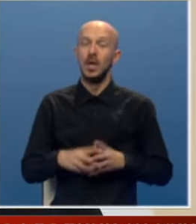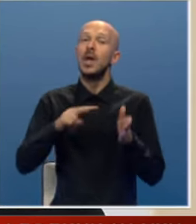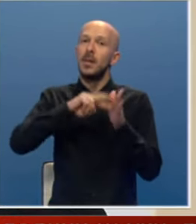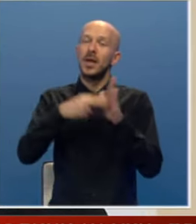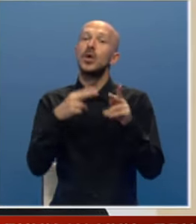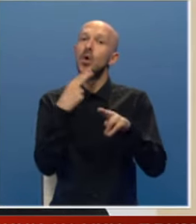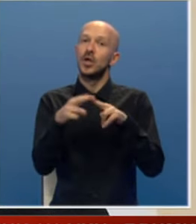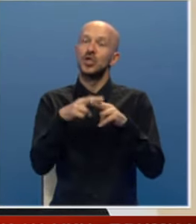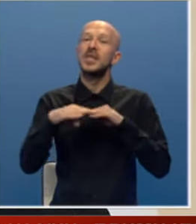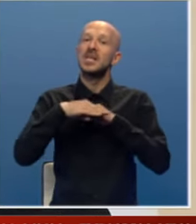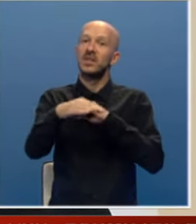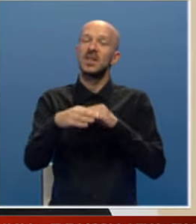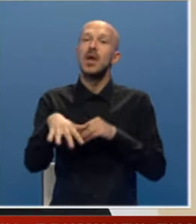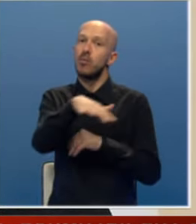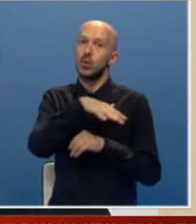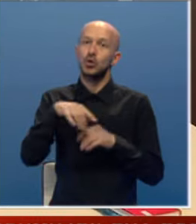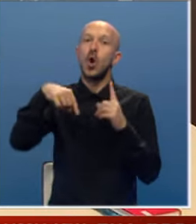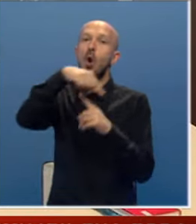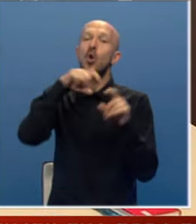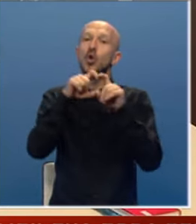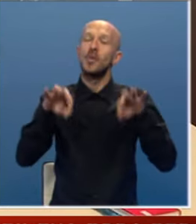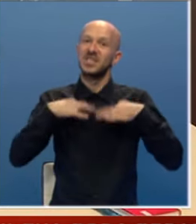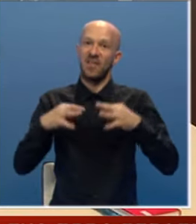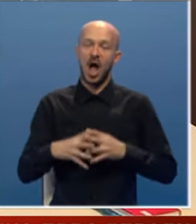Plan je i uređenje i asfaltiranje prostora oko doma zdravlja.